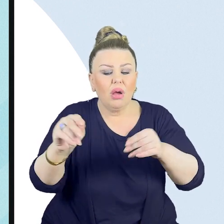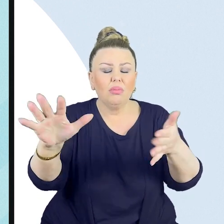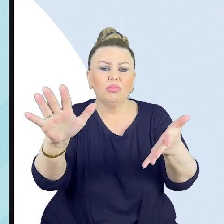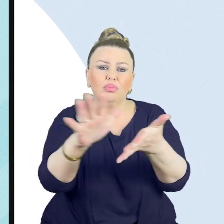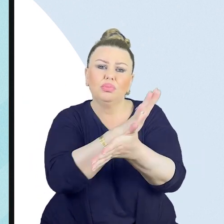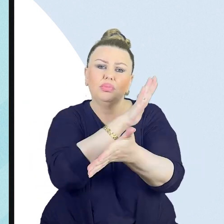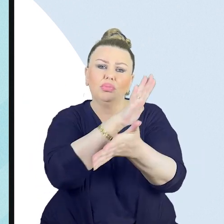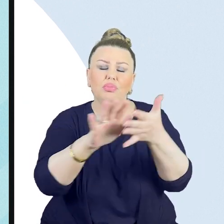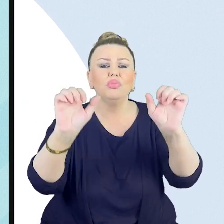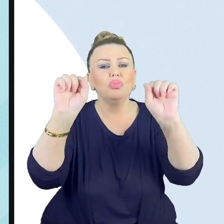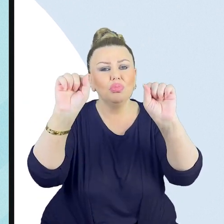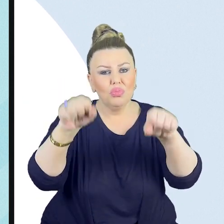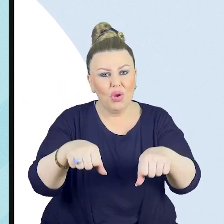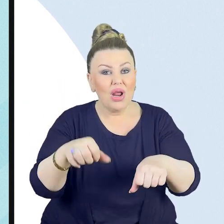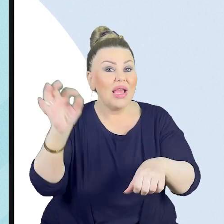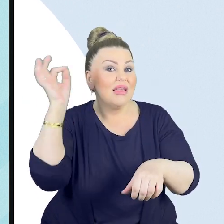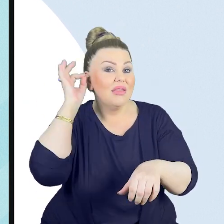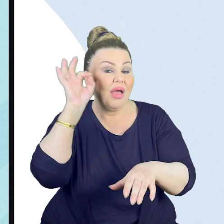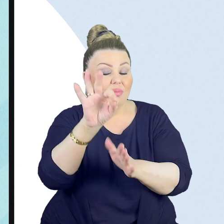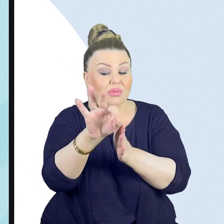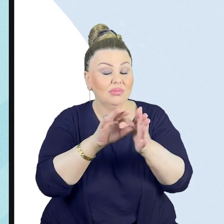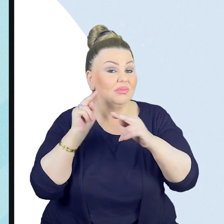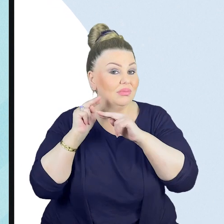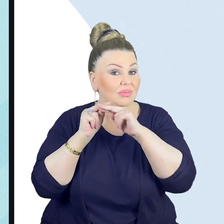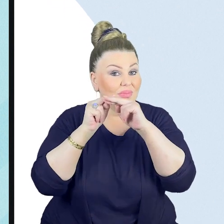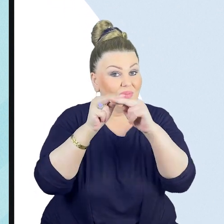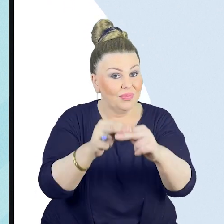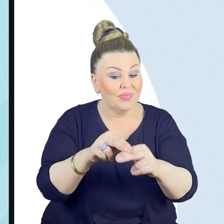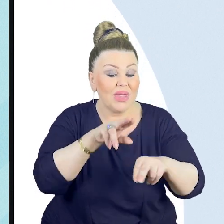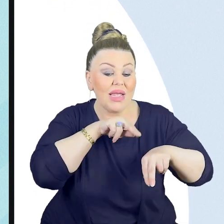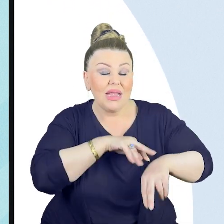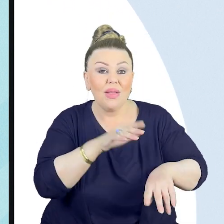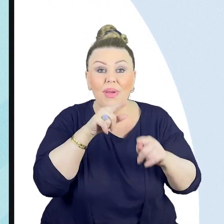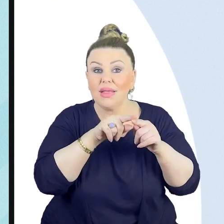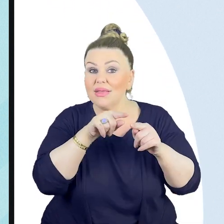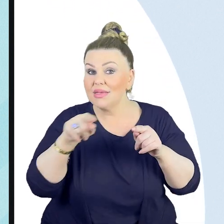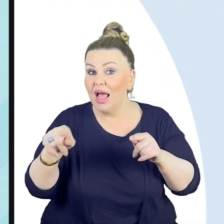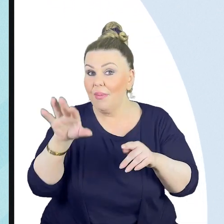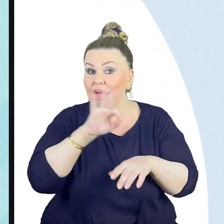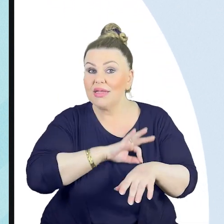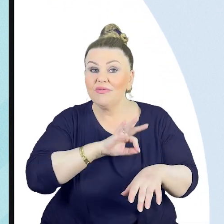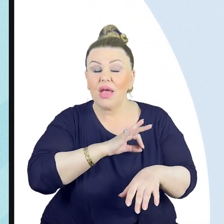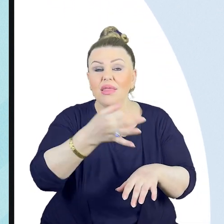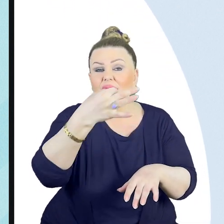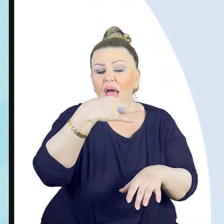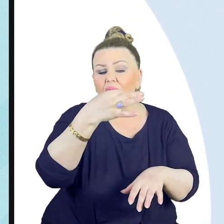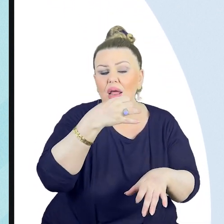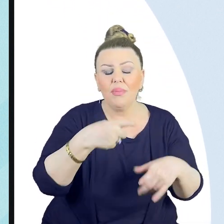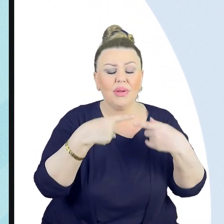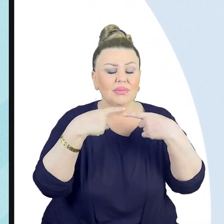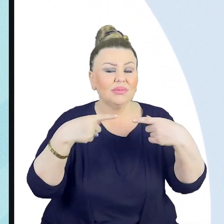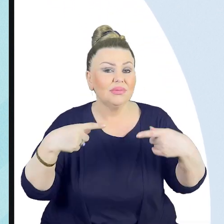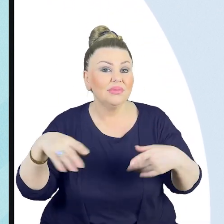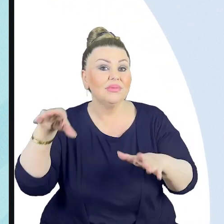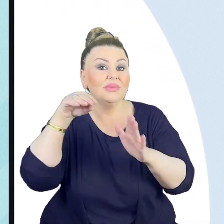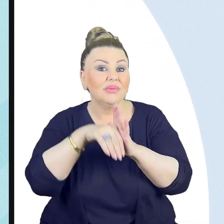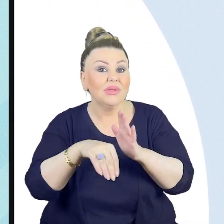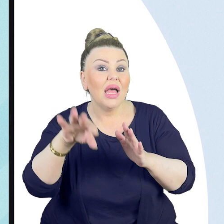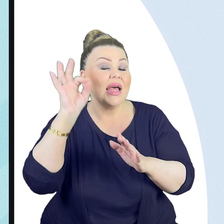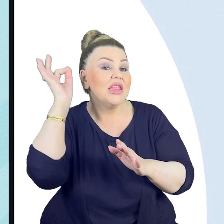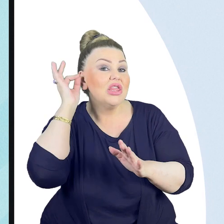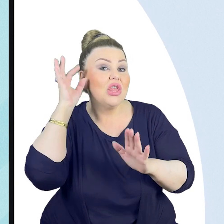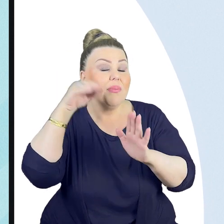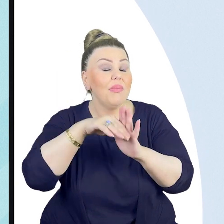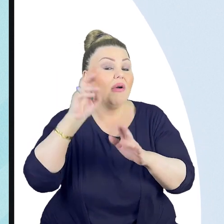ödənişsizdir. Üstəlik, təcili tibbi yardım və stasiyonar tibbi xidmət zamanı istifadə edilən dərman vasitələri və tibbi sərf,